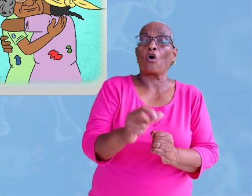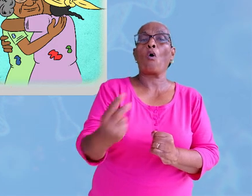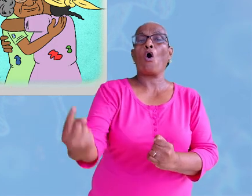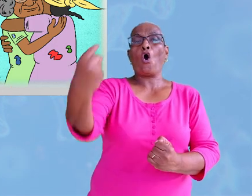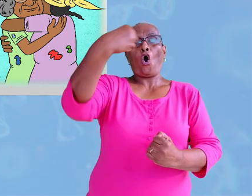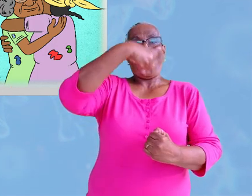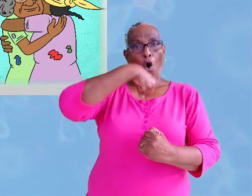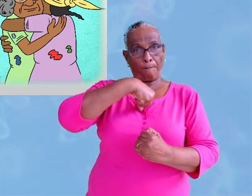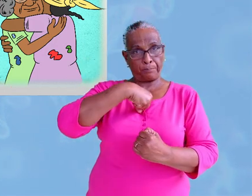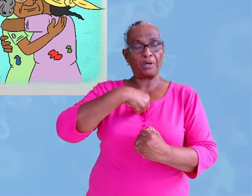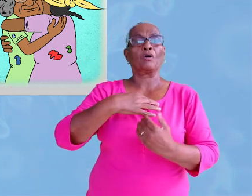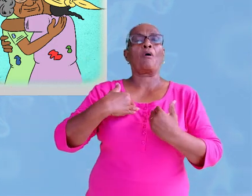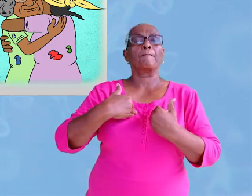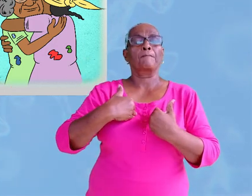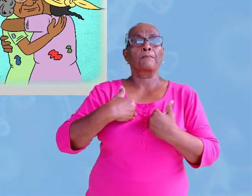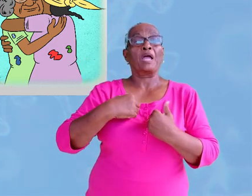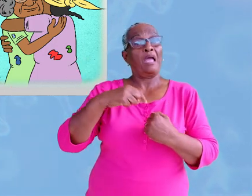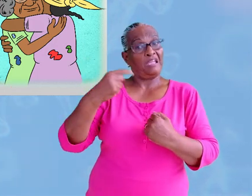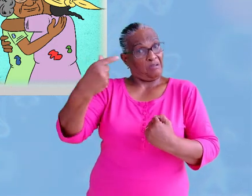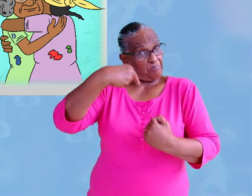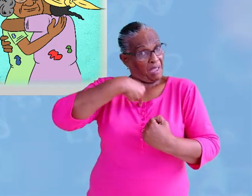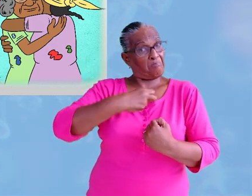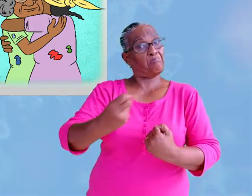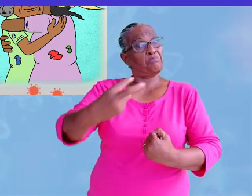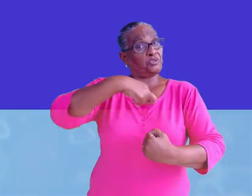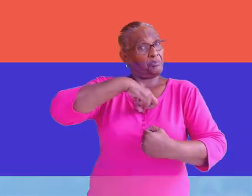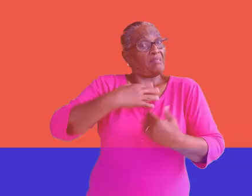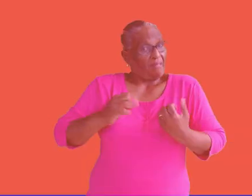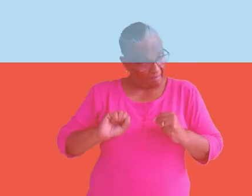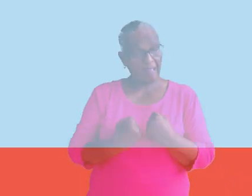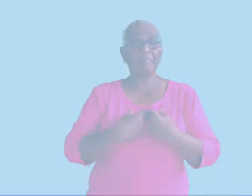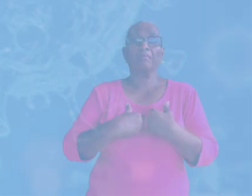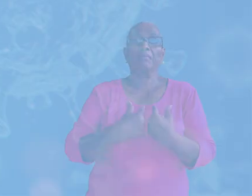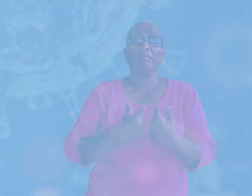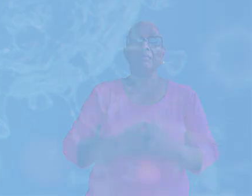jouw lichaam terechtkomen en jou besmetten.